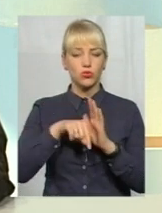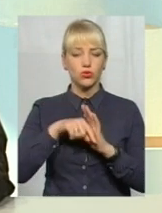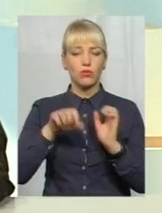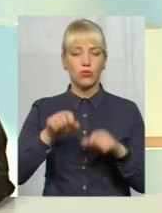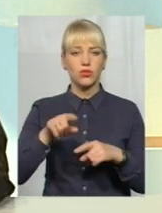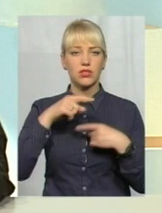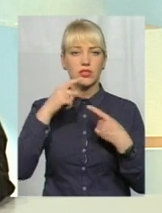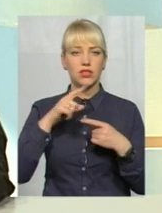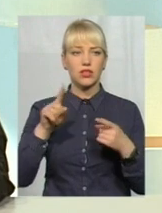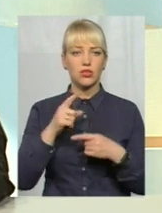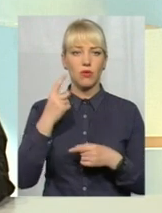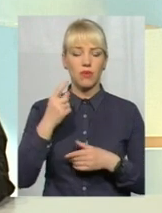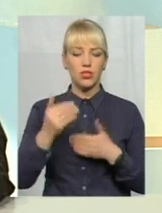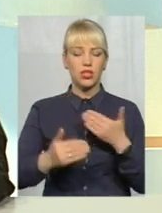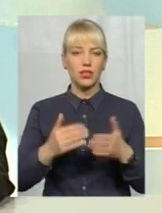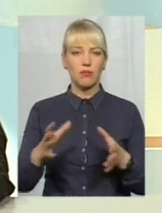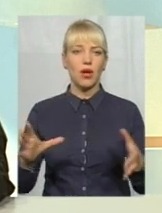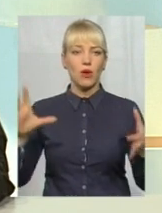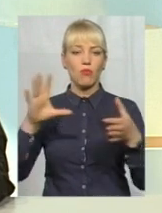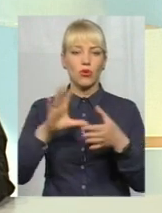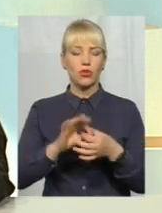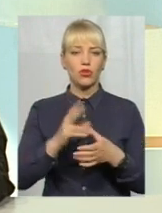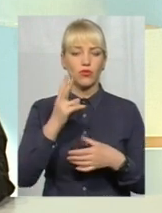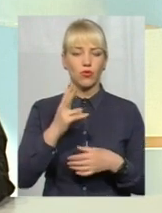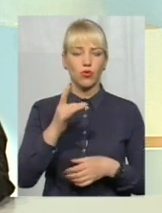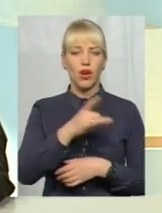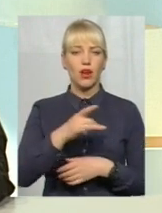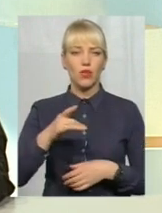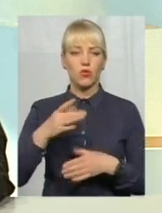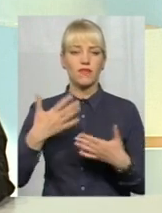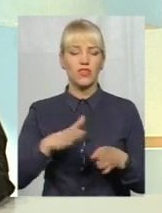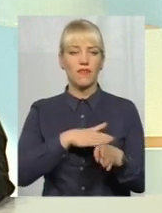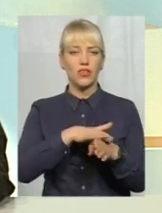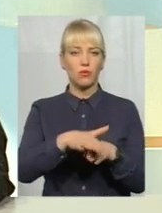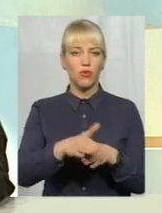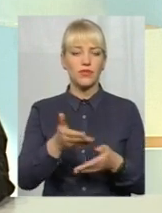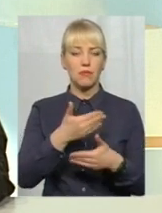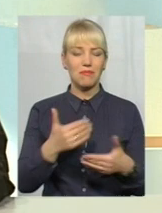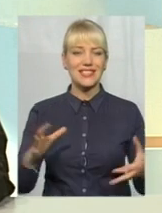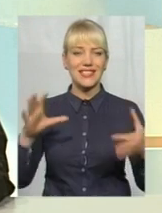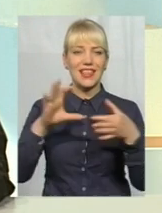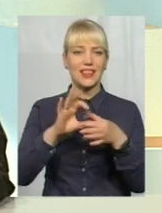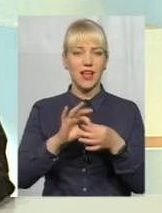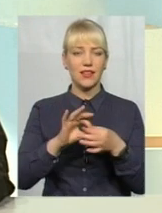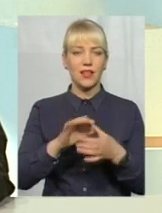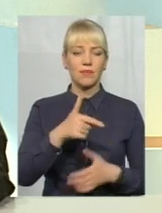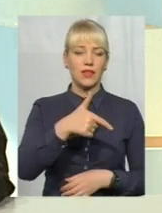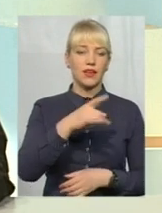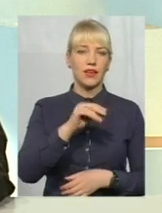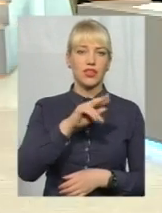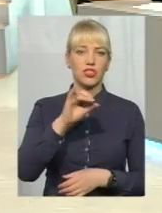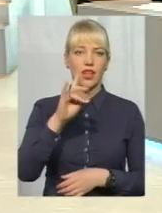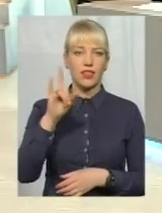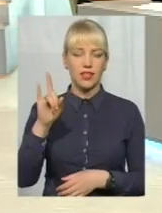перший етап поєднання двох мікрорайонів вже відбувся. Ми з'єднали мікрорайон Гречани,